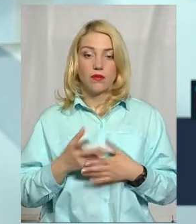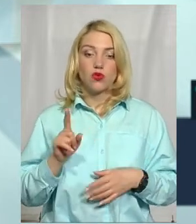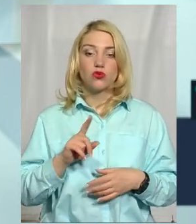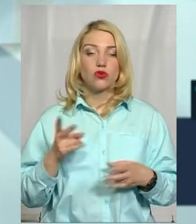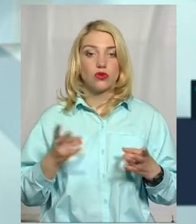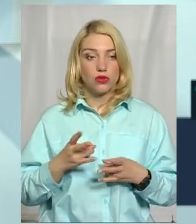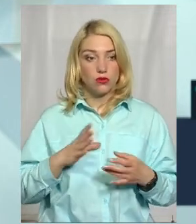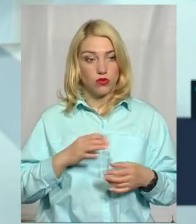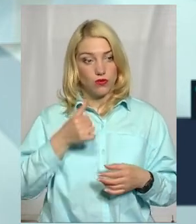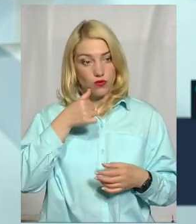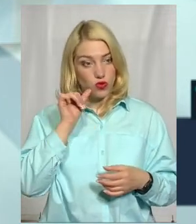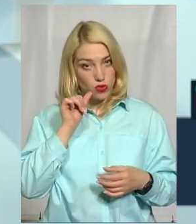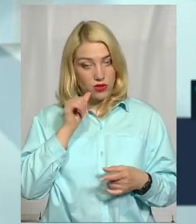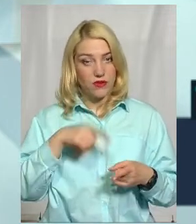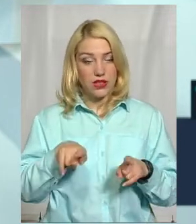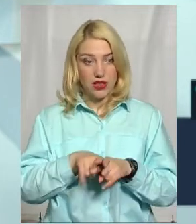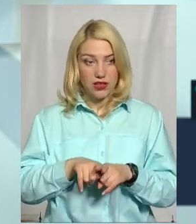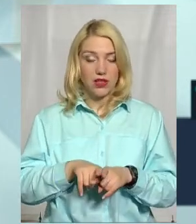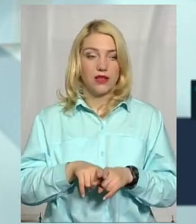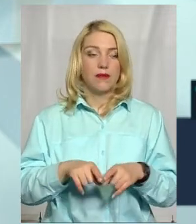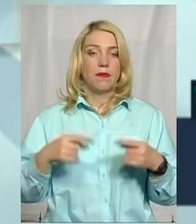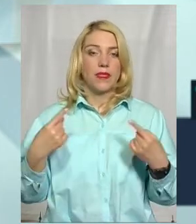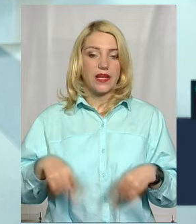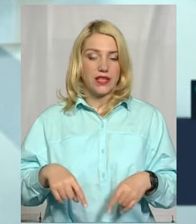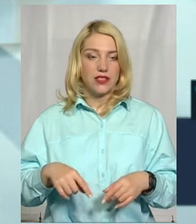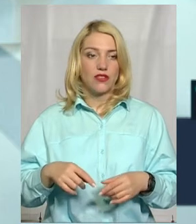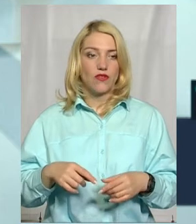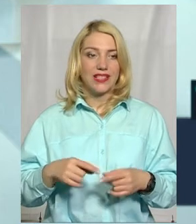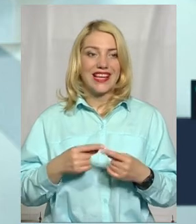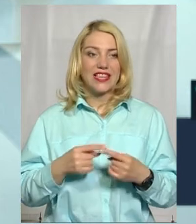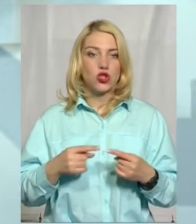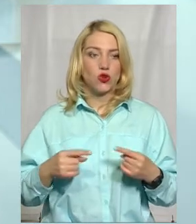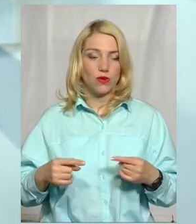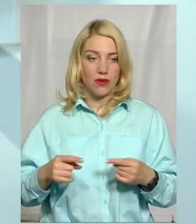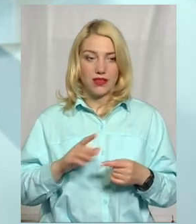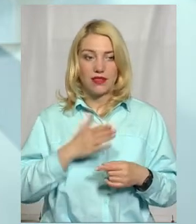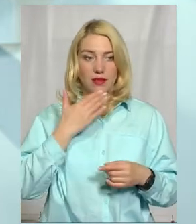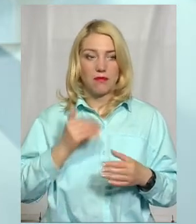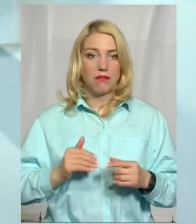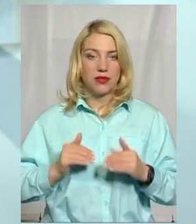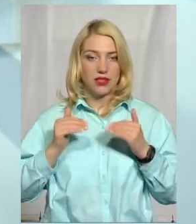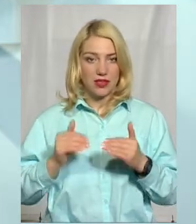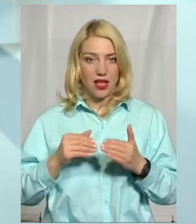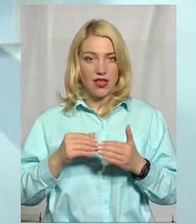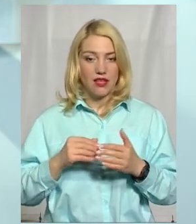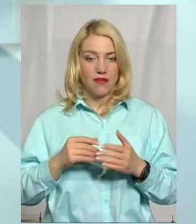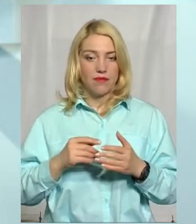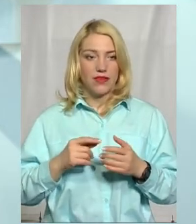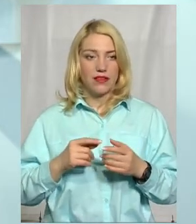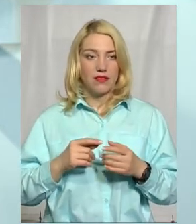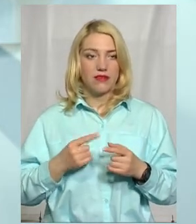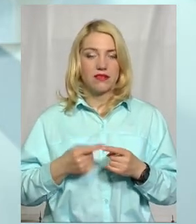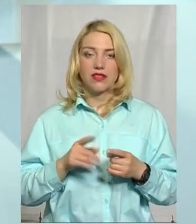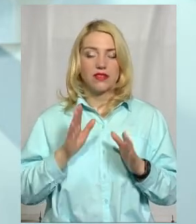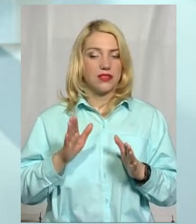доцільно вчора, тобто, такий кризовий інструмент, як підняття тарифу, би він був